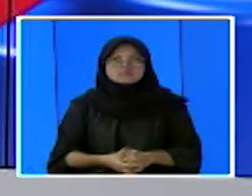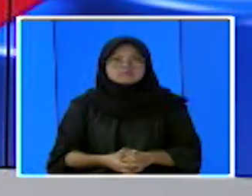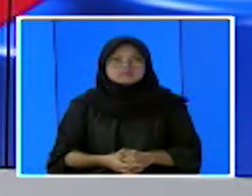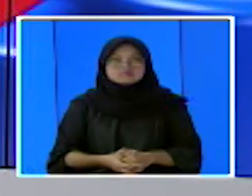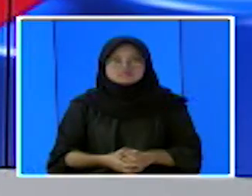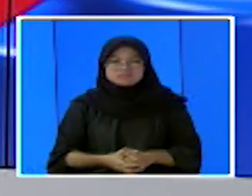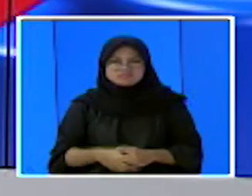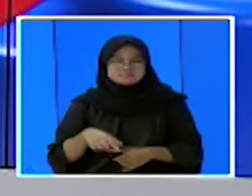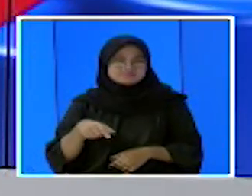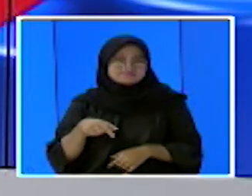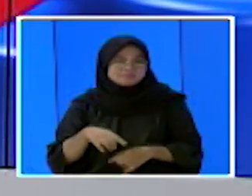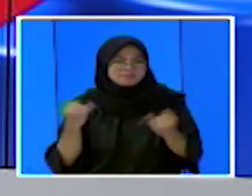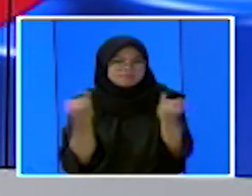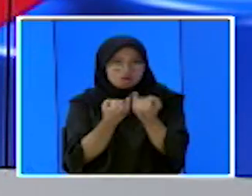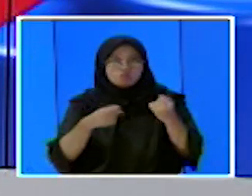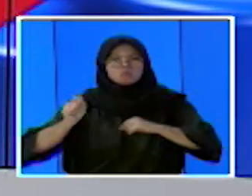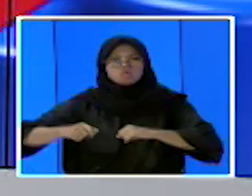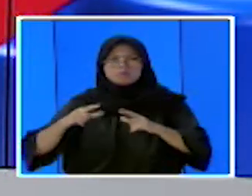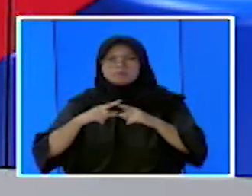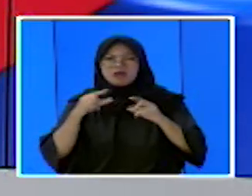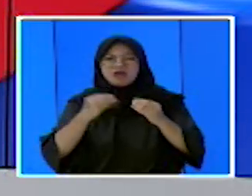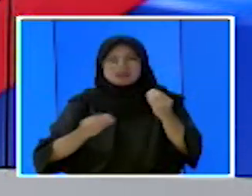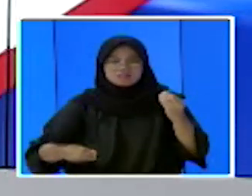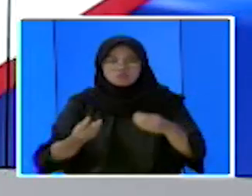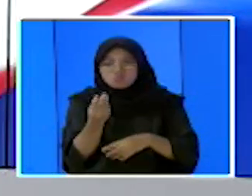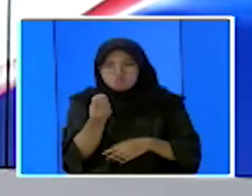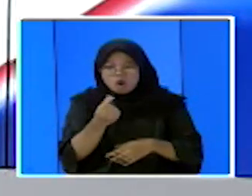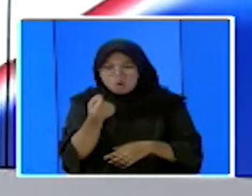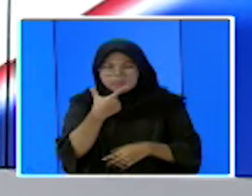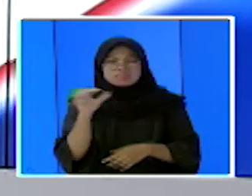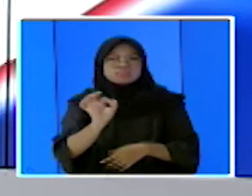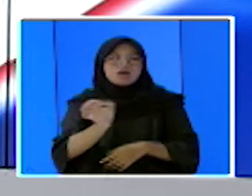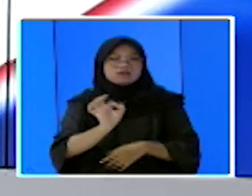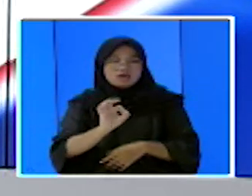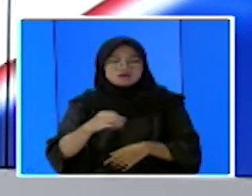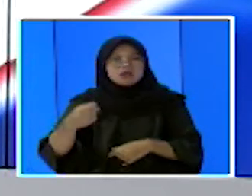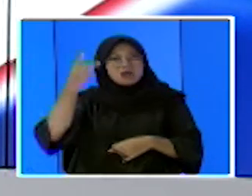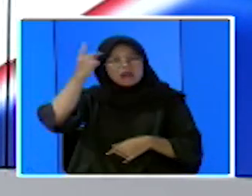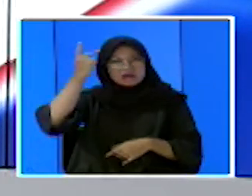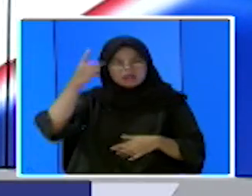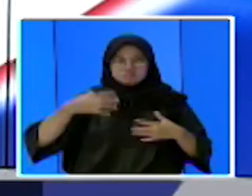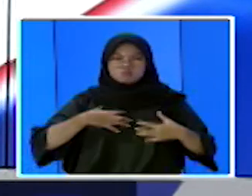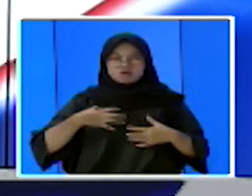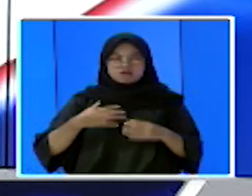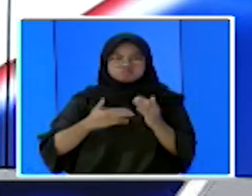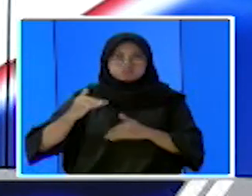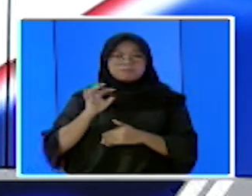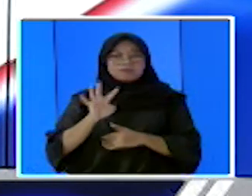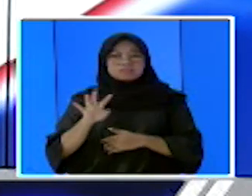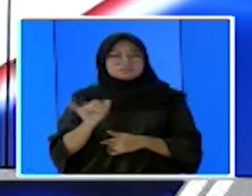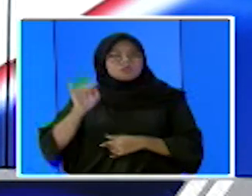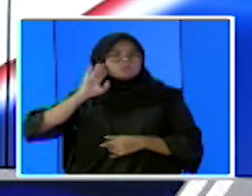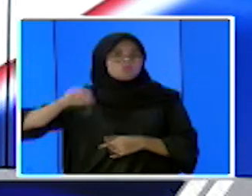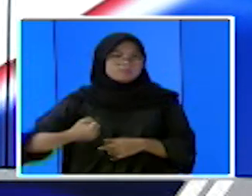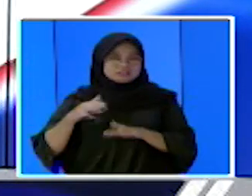Ya karena melawan hukum adat dan tidak punya uang untuk berobat, seorang penderita kanker payudara Stadio 4 bersama suaminya tinggal di